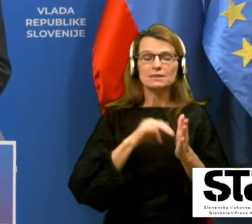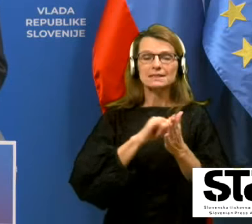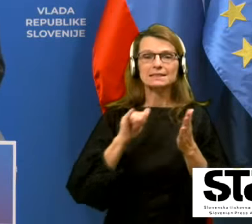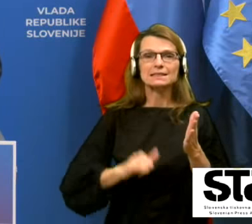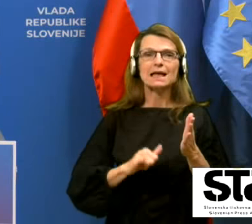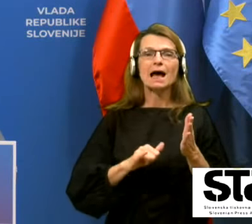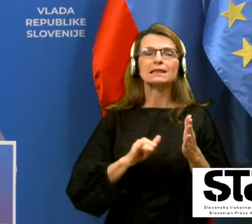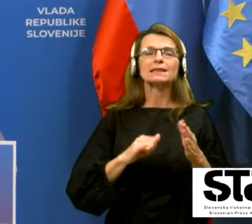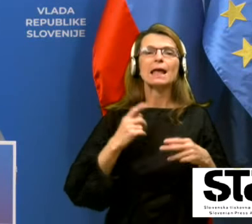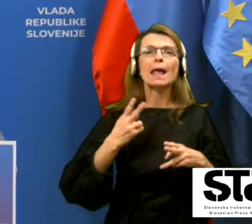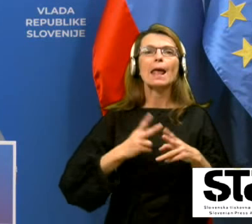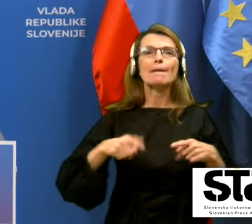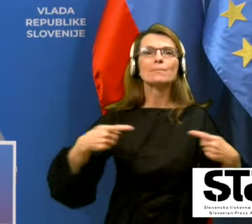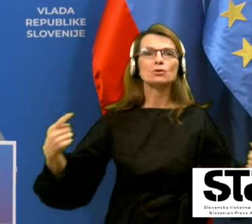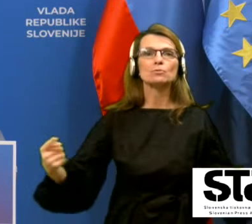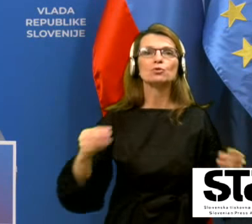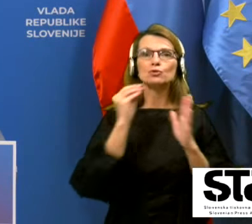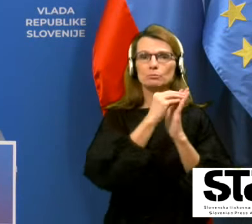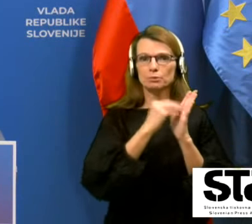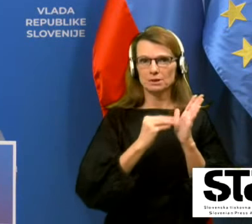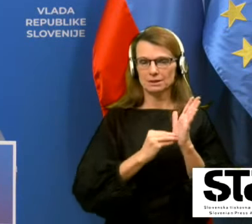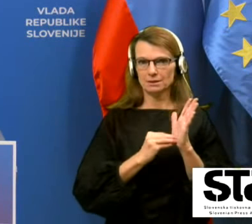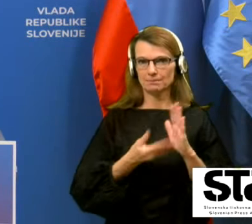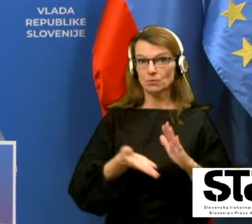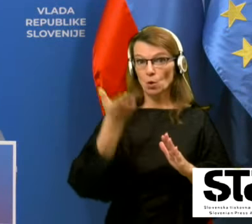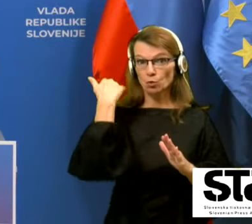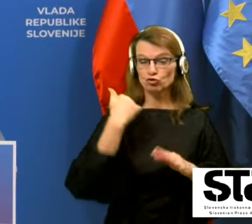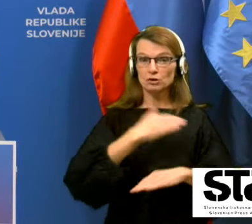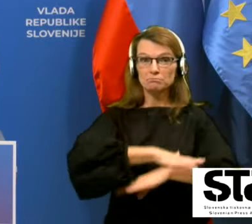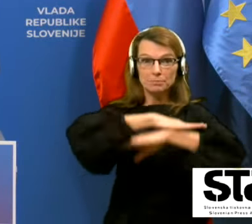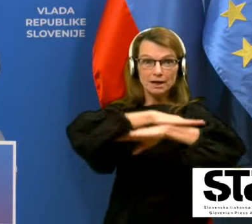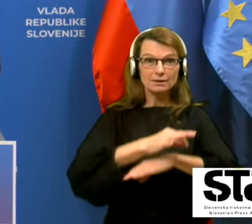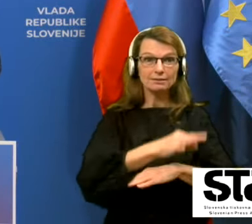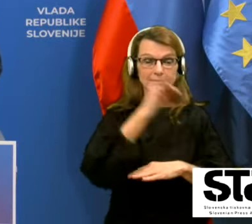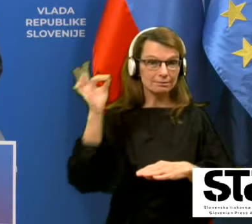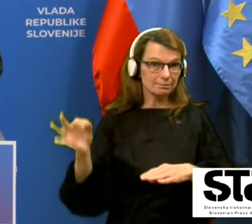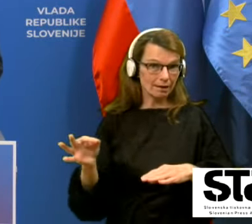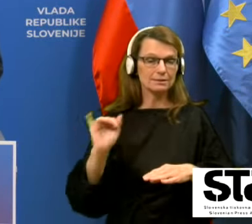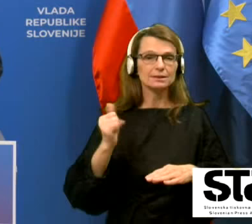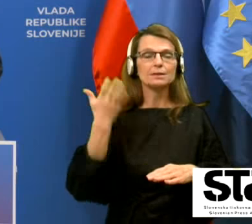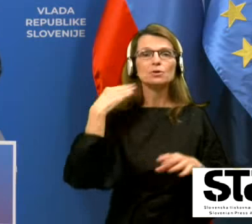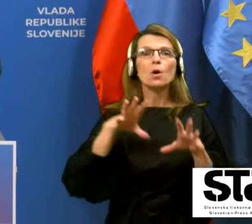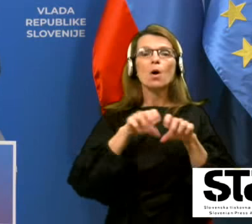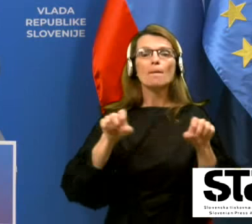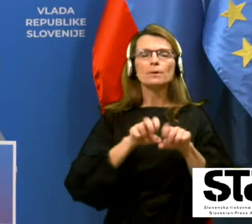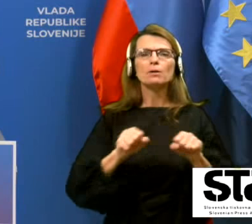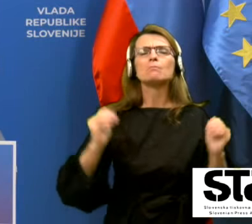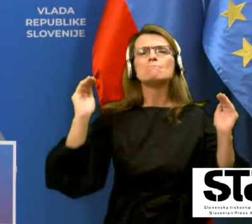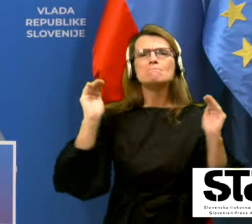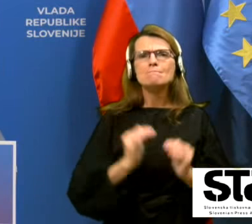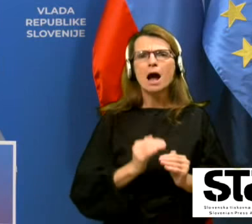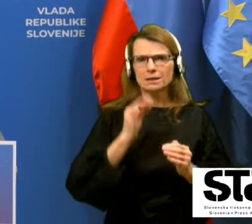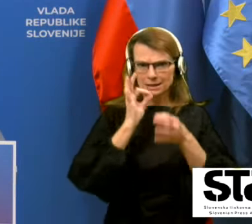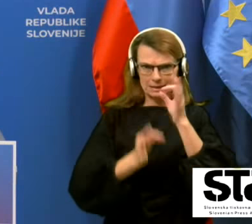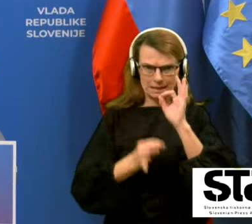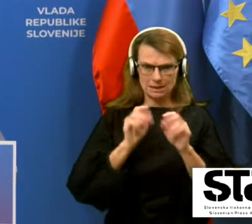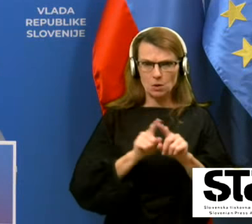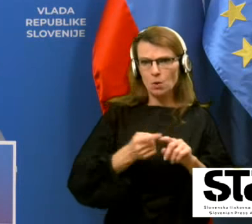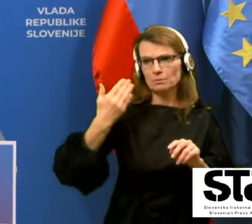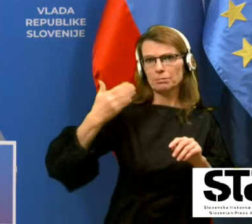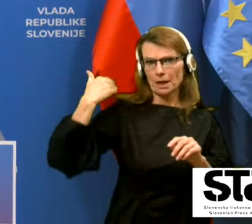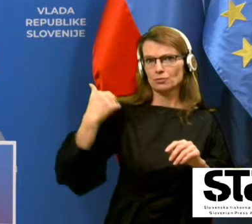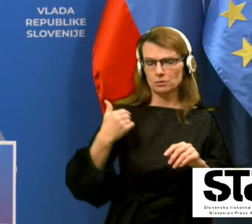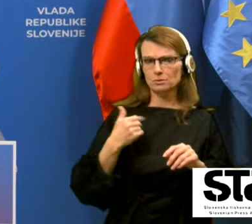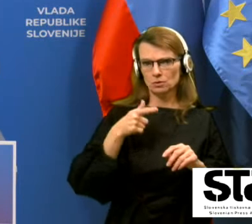epidemiološke podatke. Na včerajšnji praznični dan je bilo upravljenih bistveno manj testiran kot prejšnje dni,